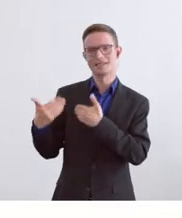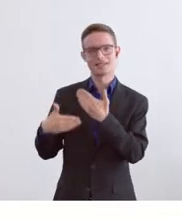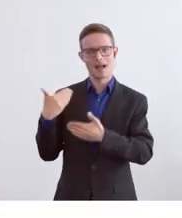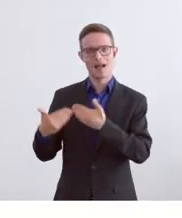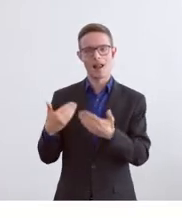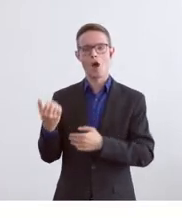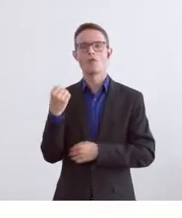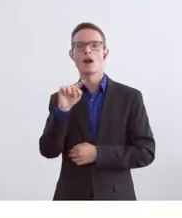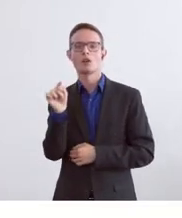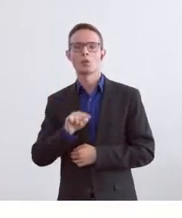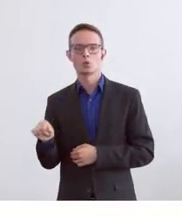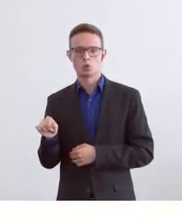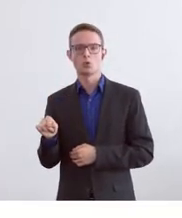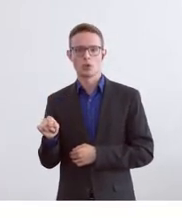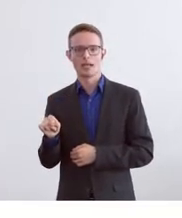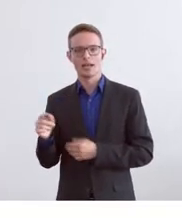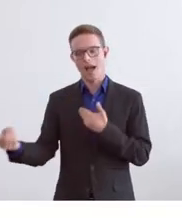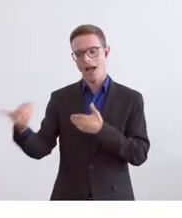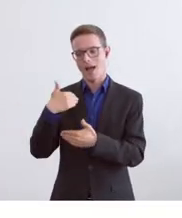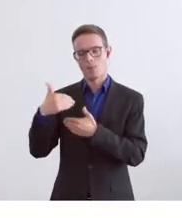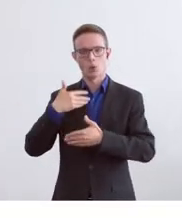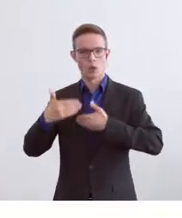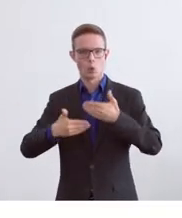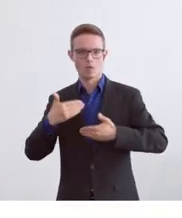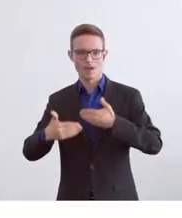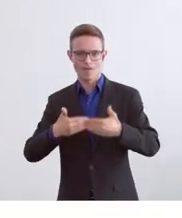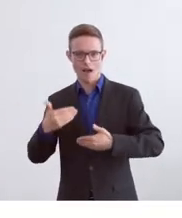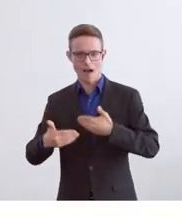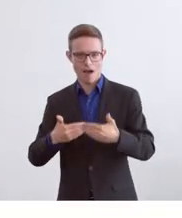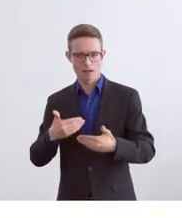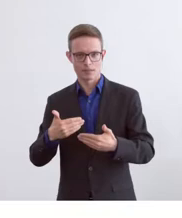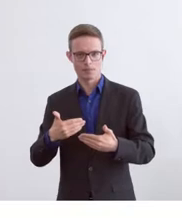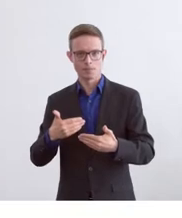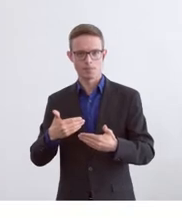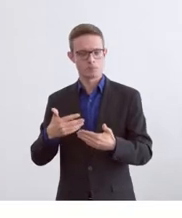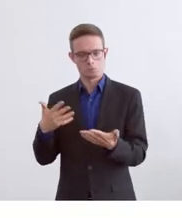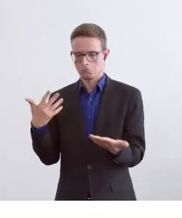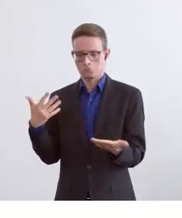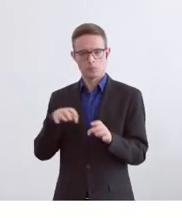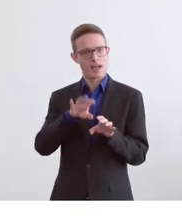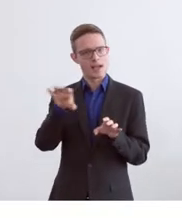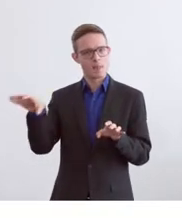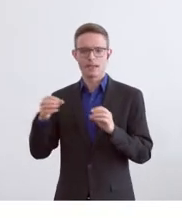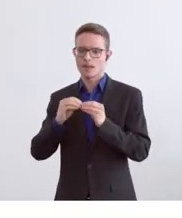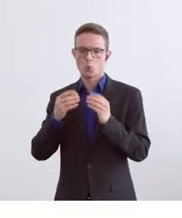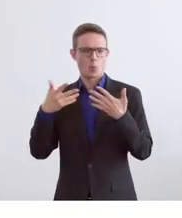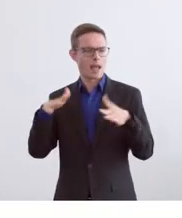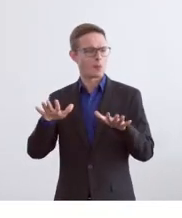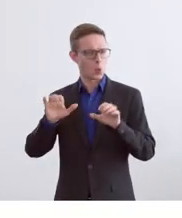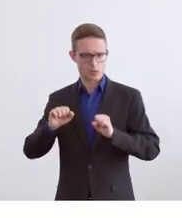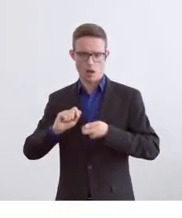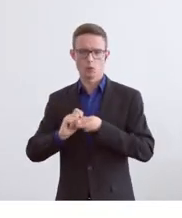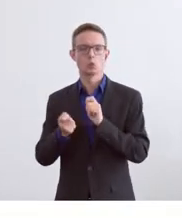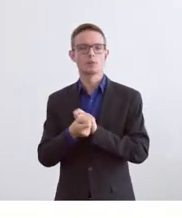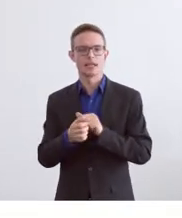etabliert ist, wo das Einbürgerungsverfahren auch problemlos von der Gemeinde umgesetzt werden kann. Die